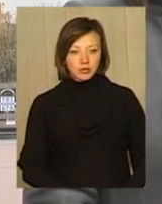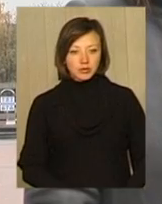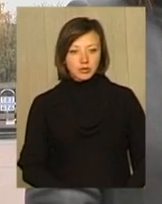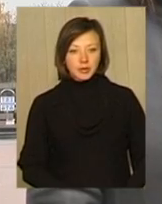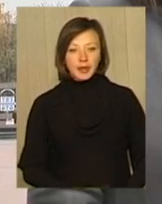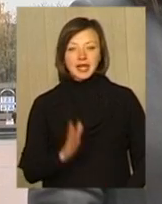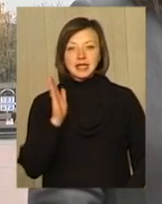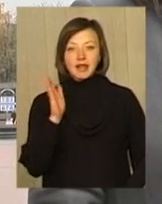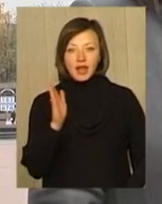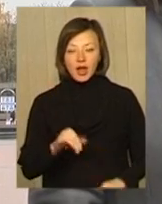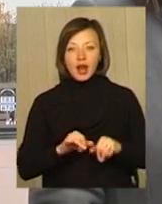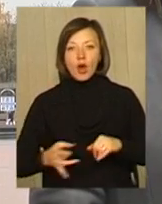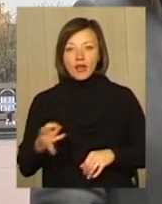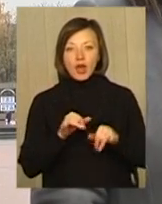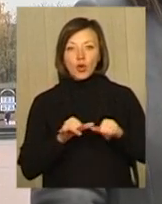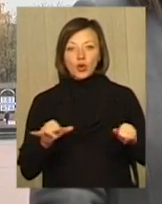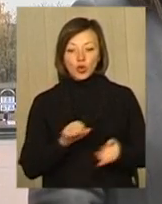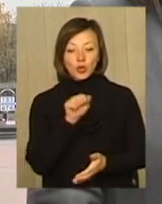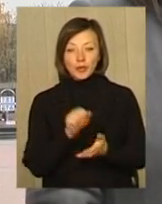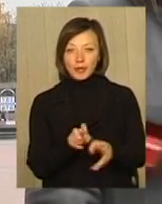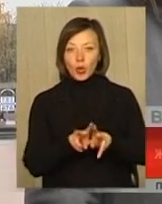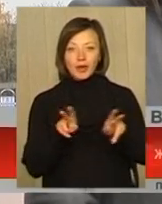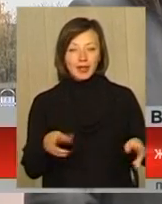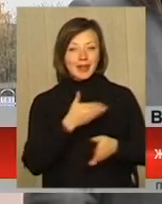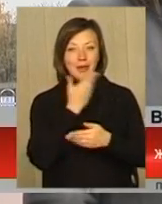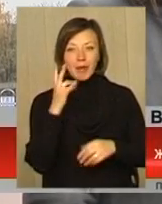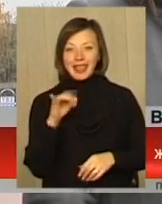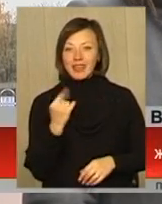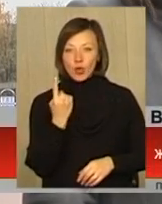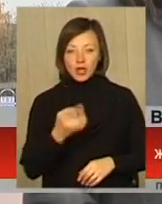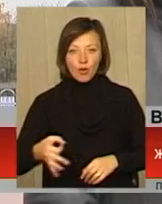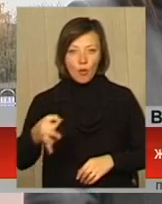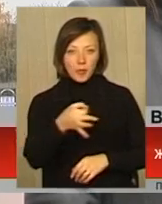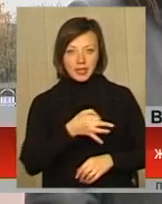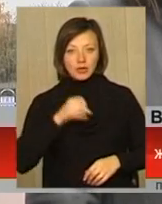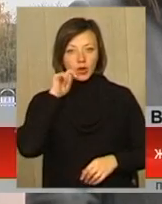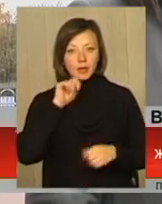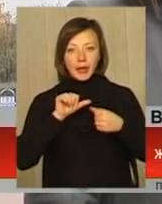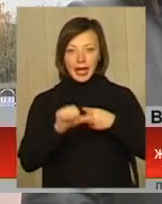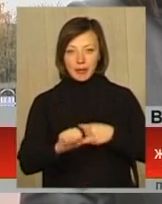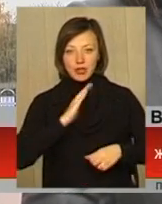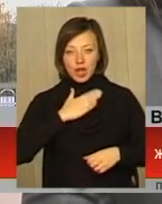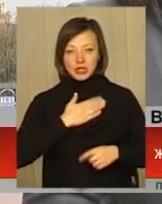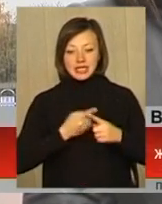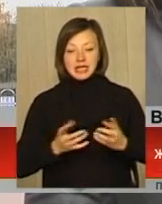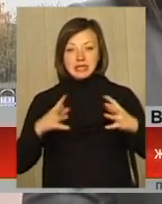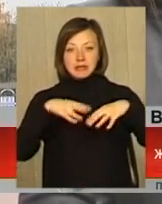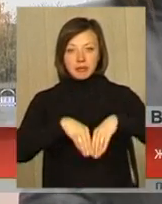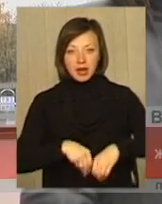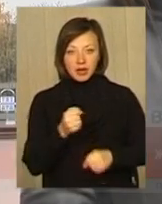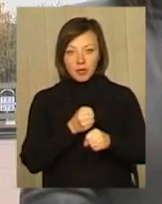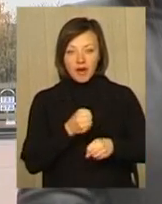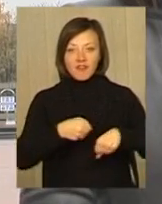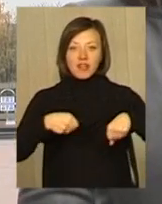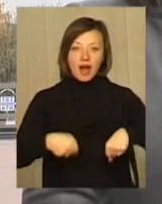Стратегія регіонального розвитку – документ, подібного якому немає в жодній іншій області України, окрім Хмельниччини. Це спільне дітище влади,